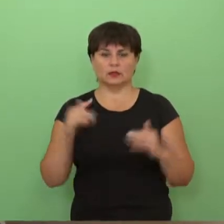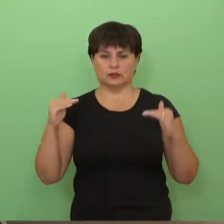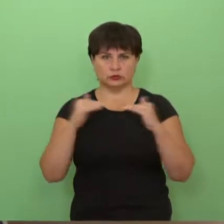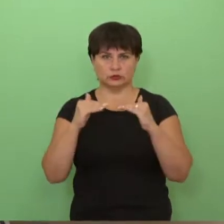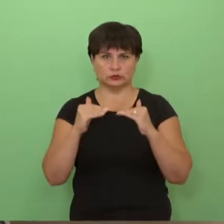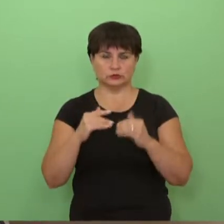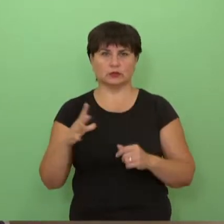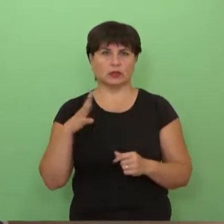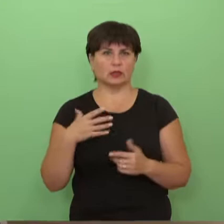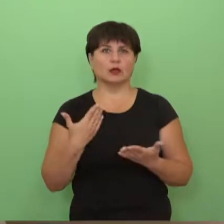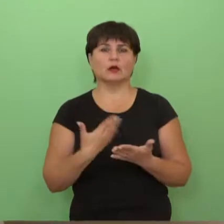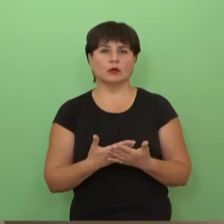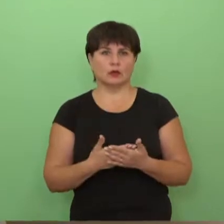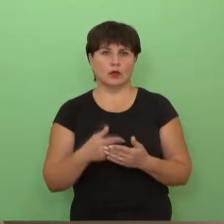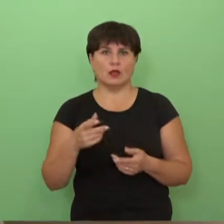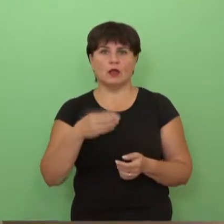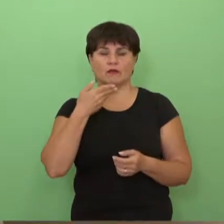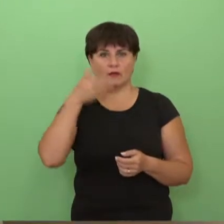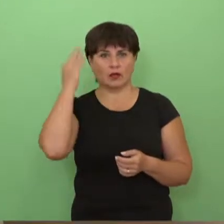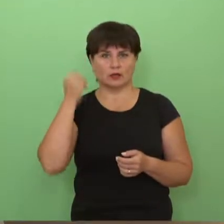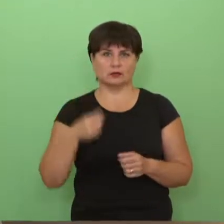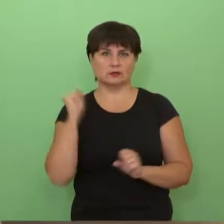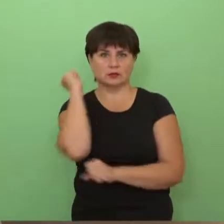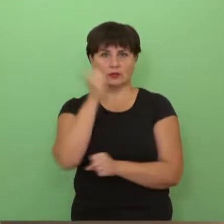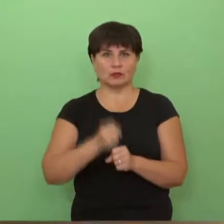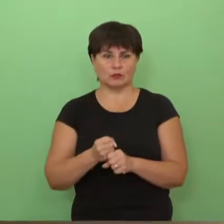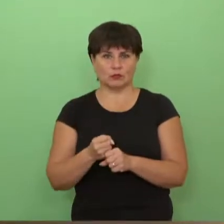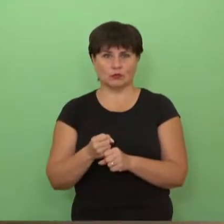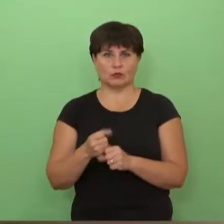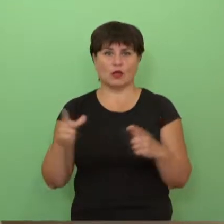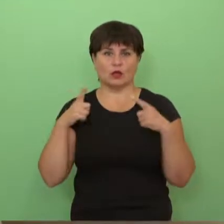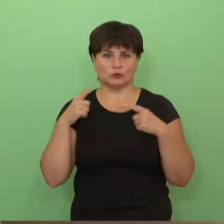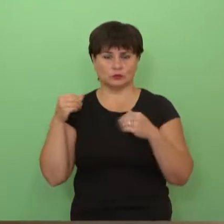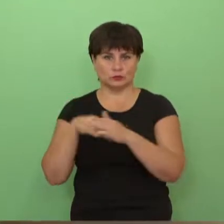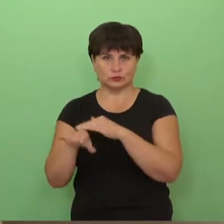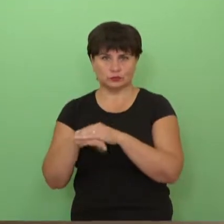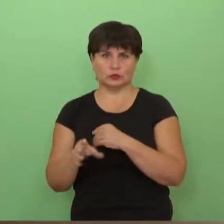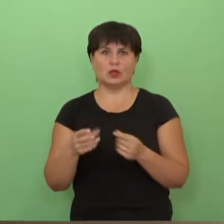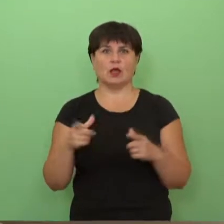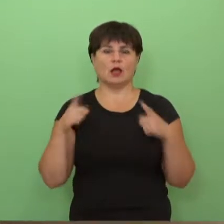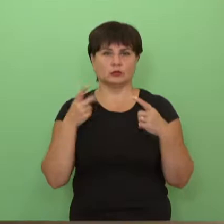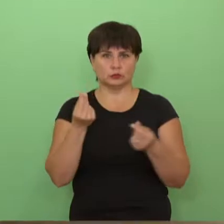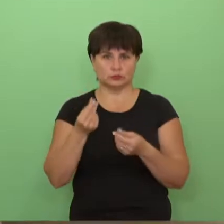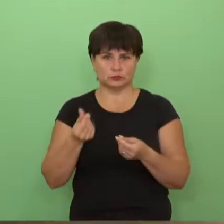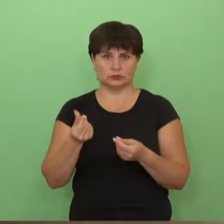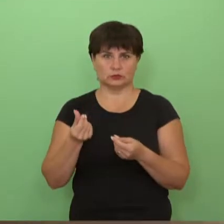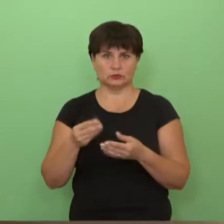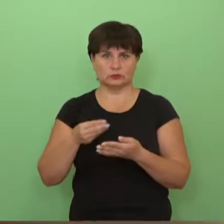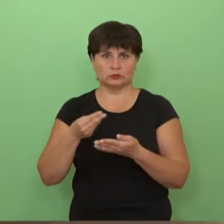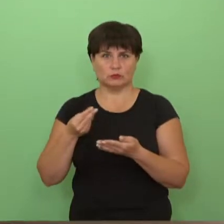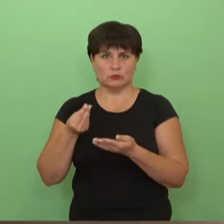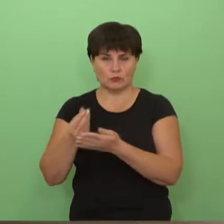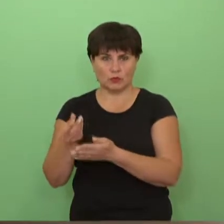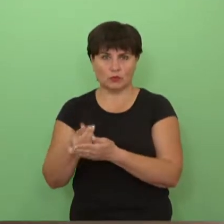Išlyginti visai dar ir dėl to negalim, kad, žinot, vasarą leidžiam darbuotojus atostogų, skiriam atostoginius, nes tikrai